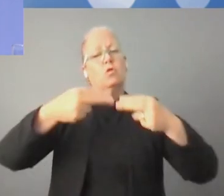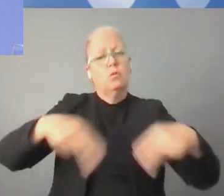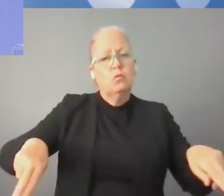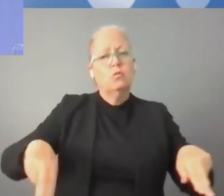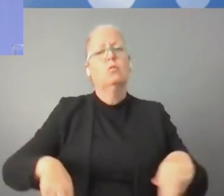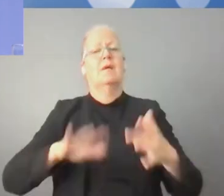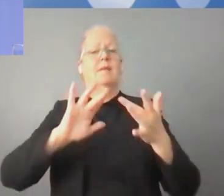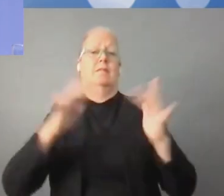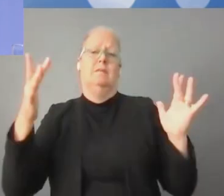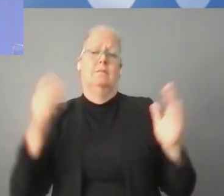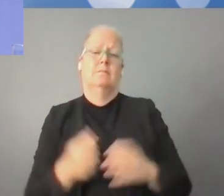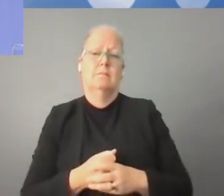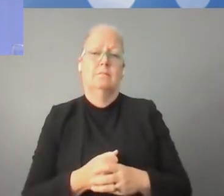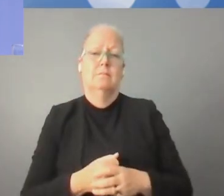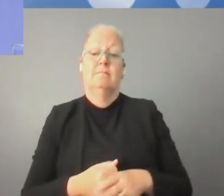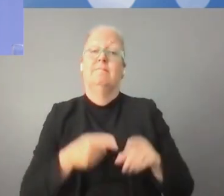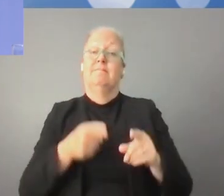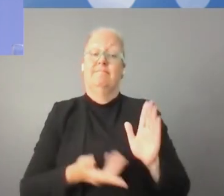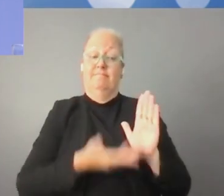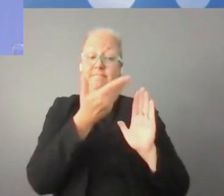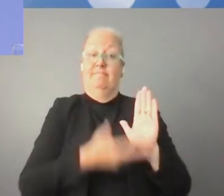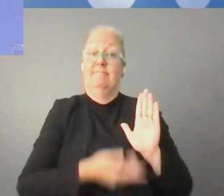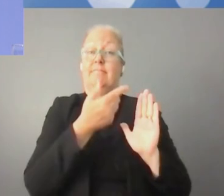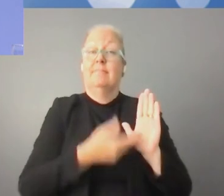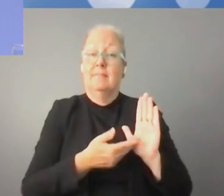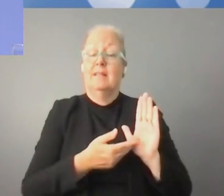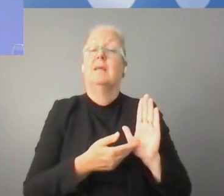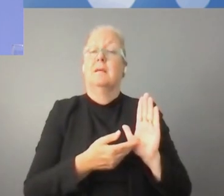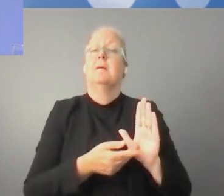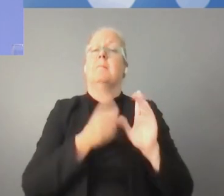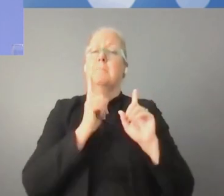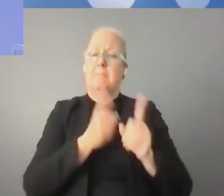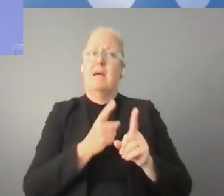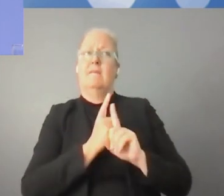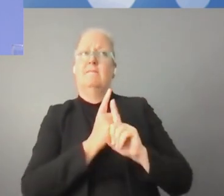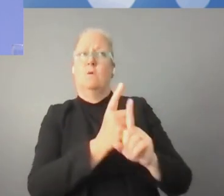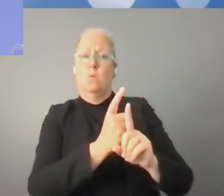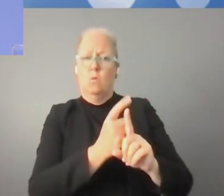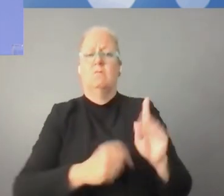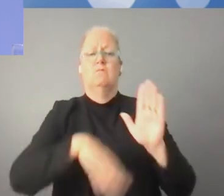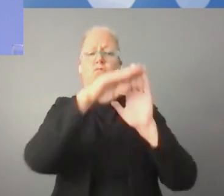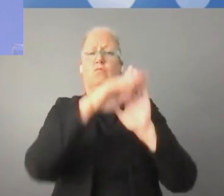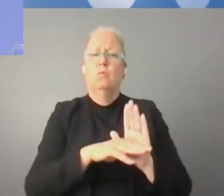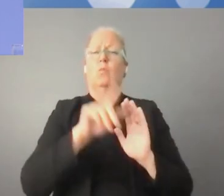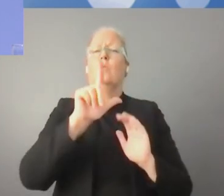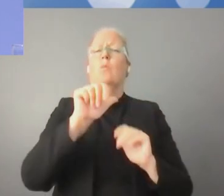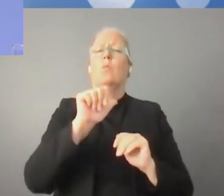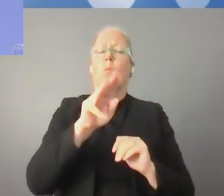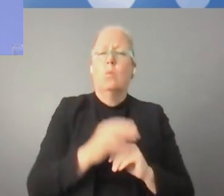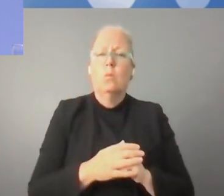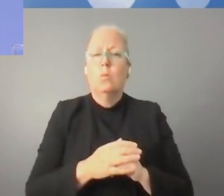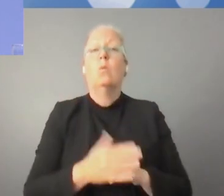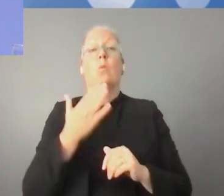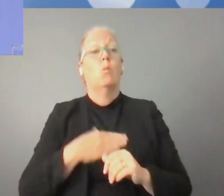وإنترنت سيادة القانون المتعدد الأطراف التي